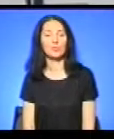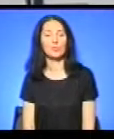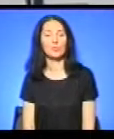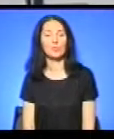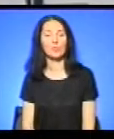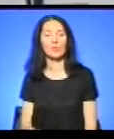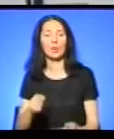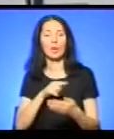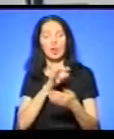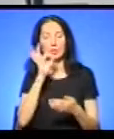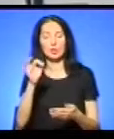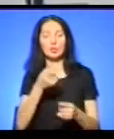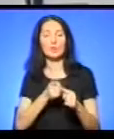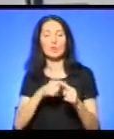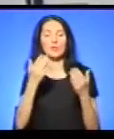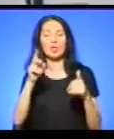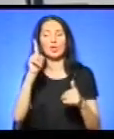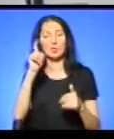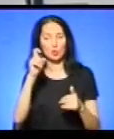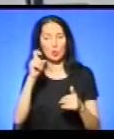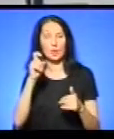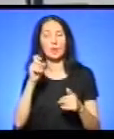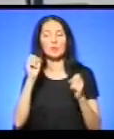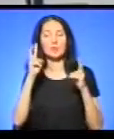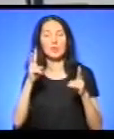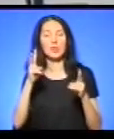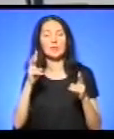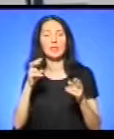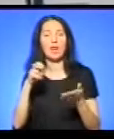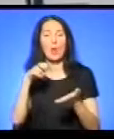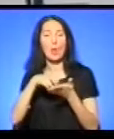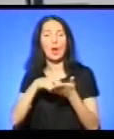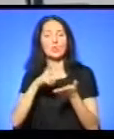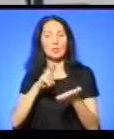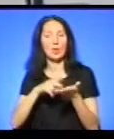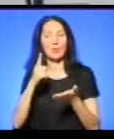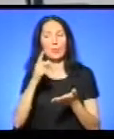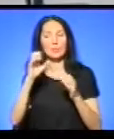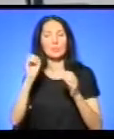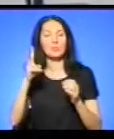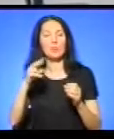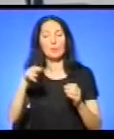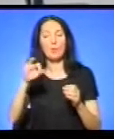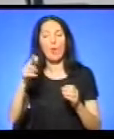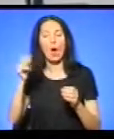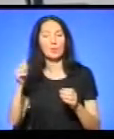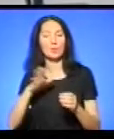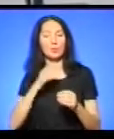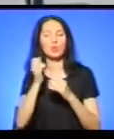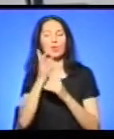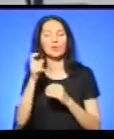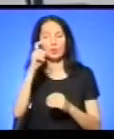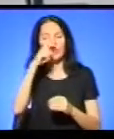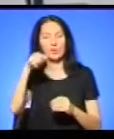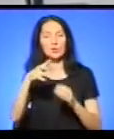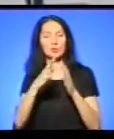Зазначу, це вже соте спецпогашення на Тернопільщині. Перше спецпогашення в області відбулося 14 квітня 1969